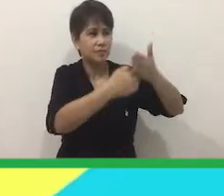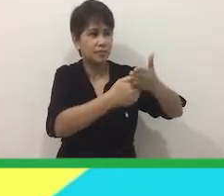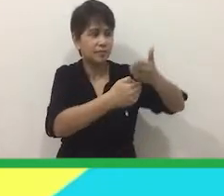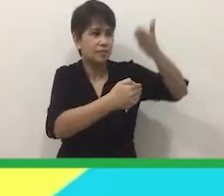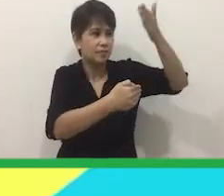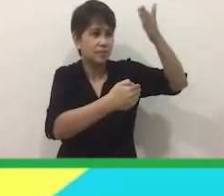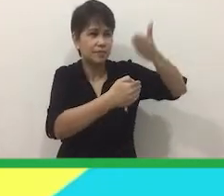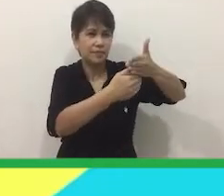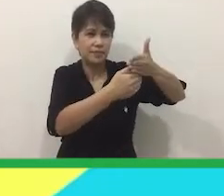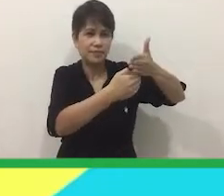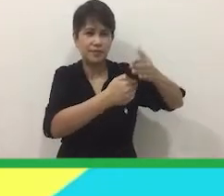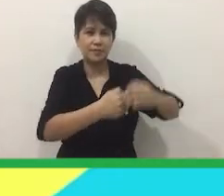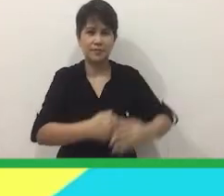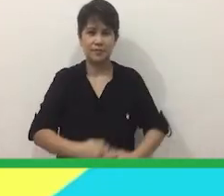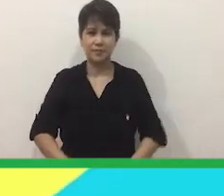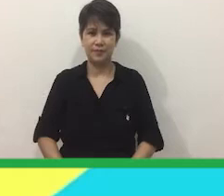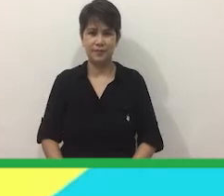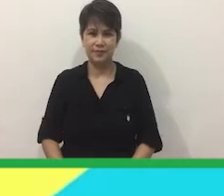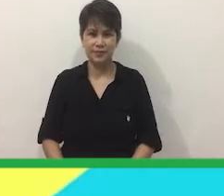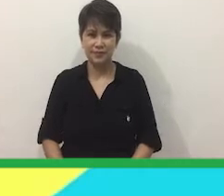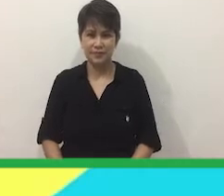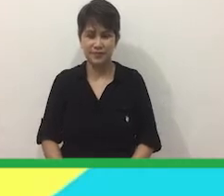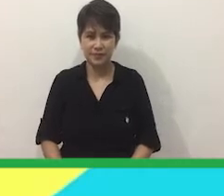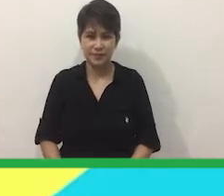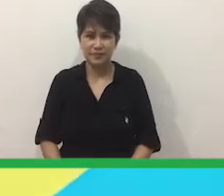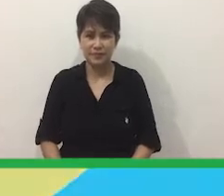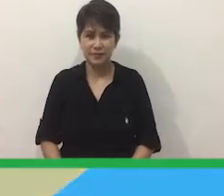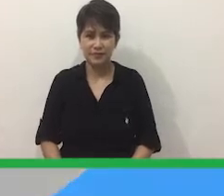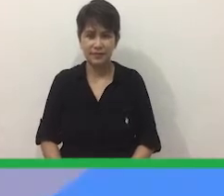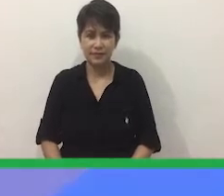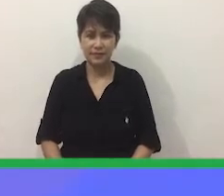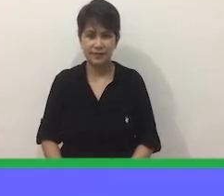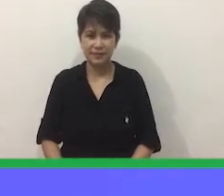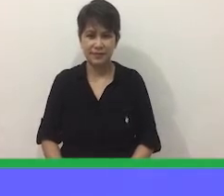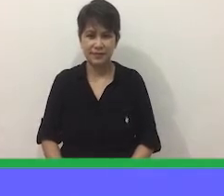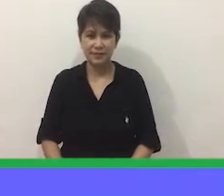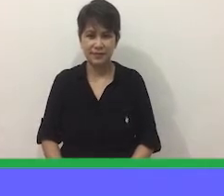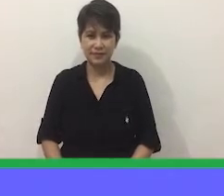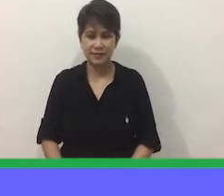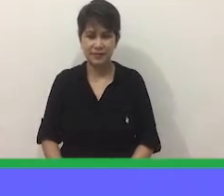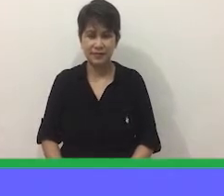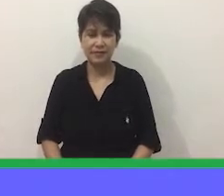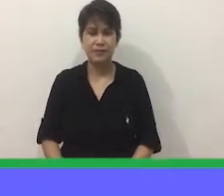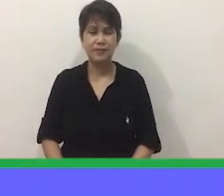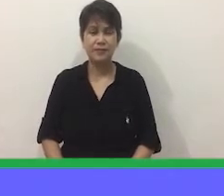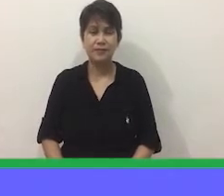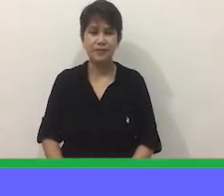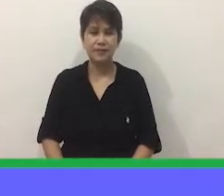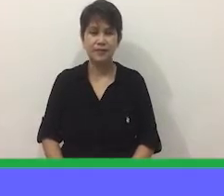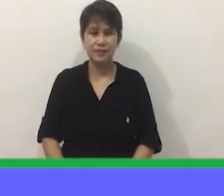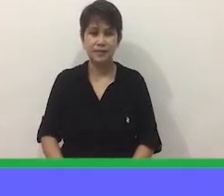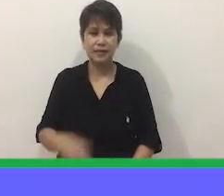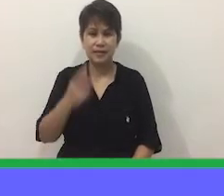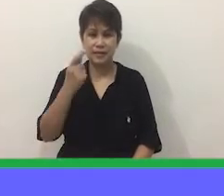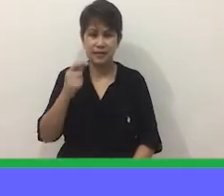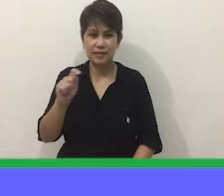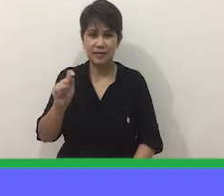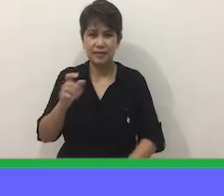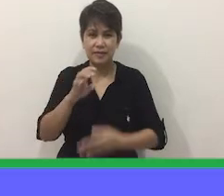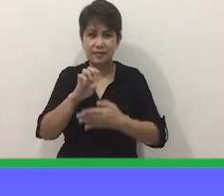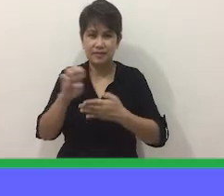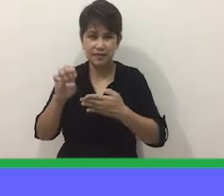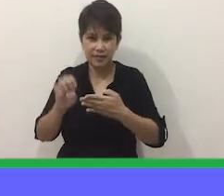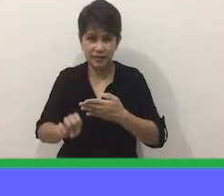Mga Bintana Ayan At Dyan Nagwawakas